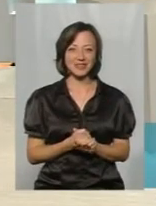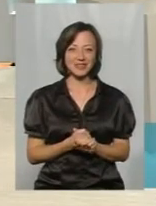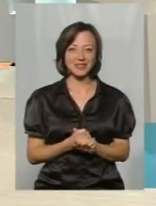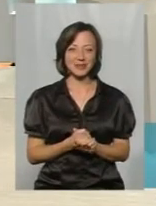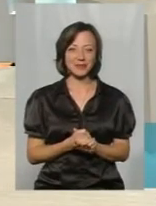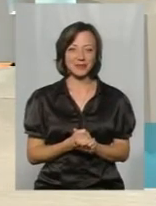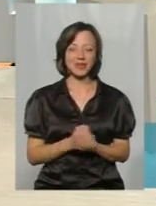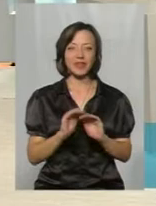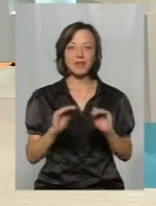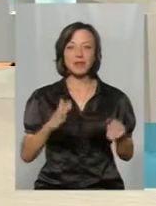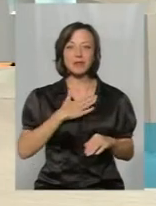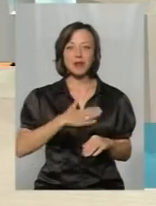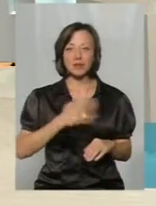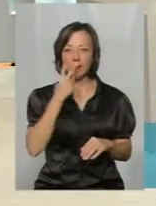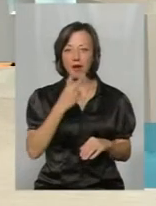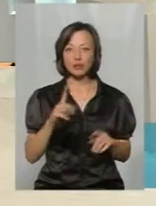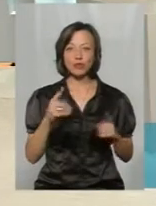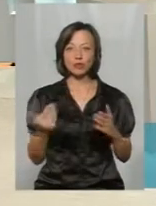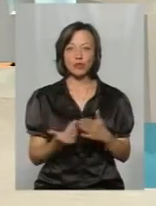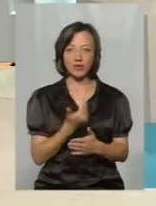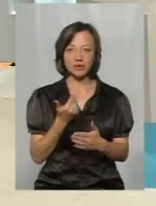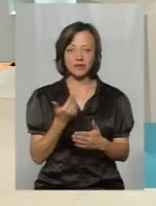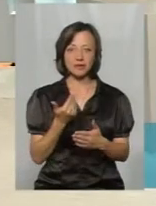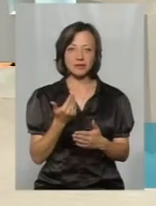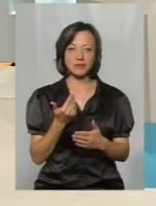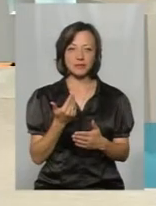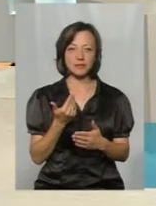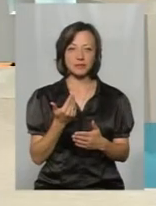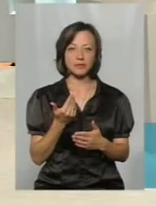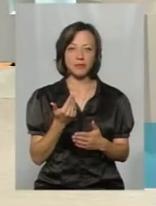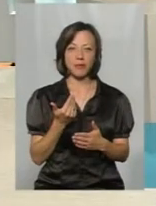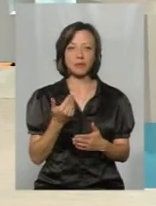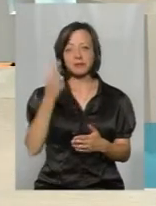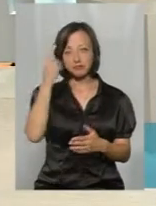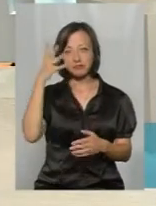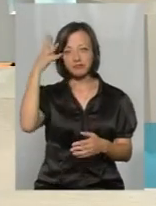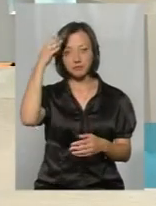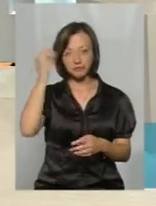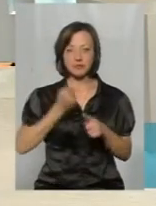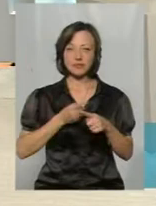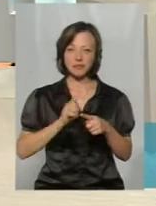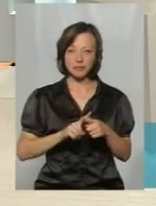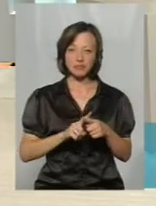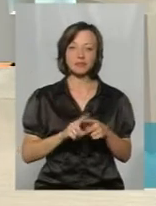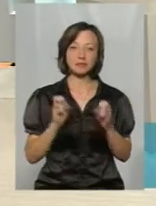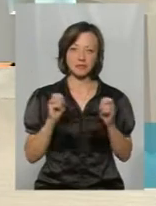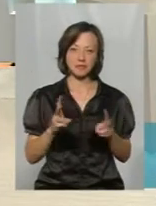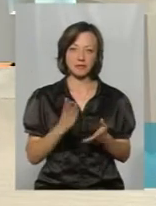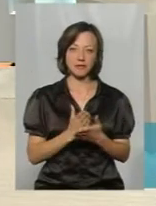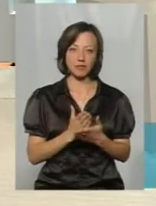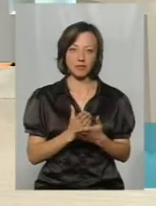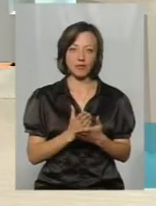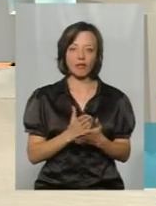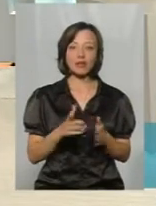як вам сказати, дітям приємно. Вони бачать щось нове. І в них в голові відкладається, що це несе небезпеку. З